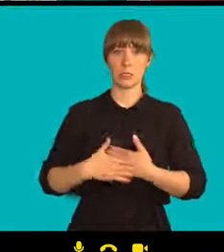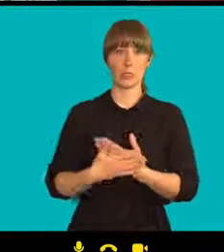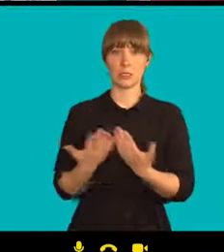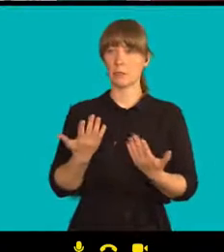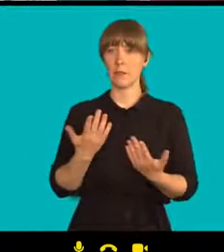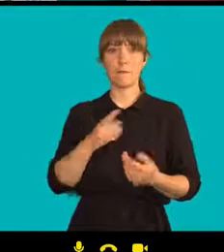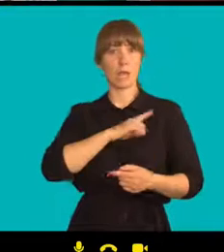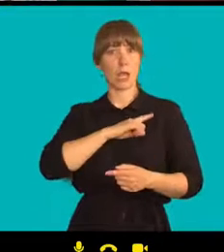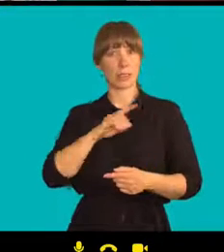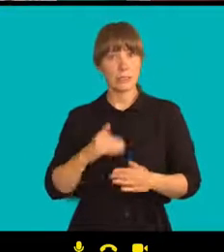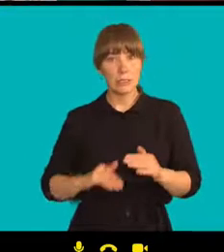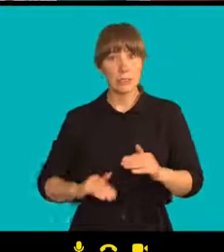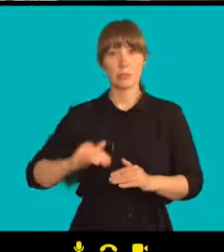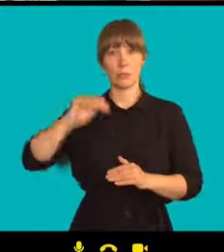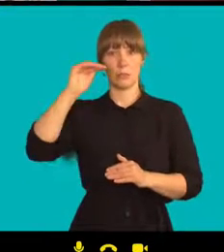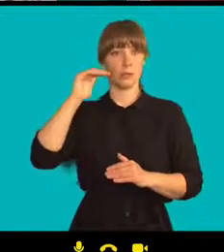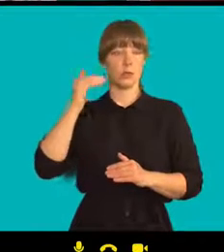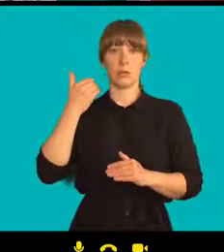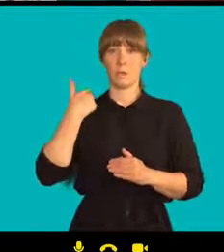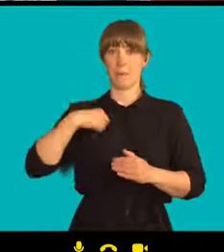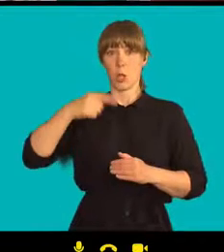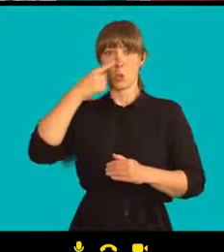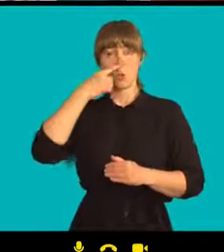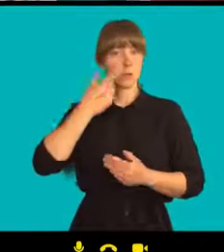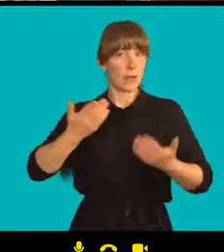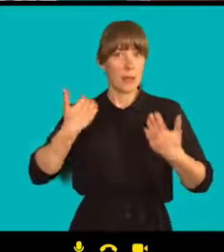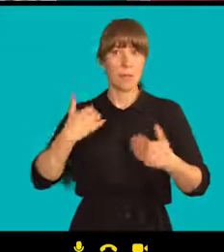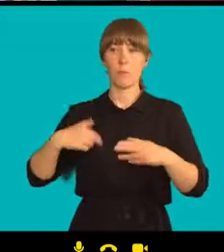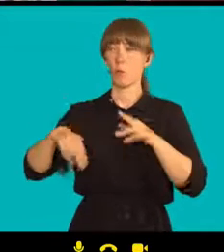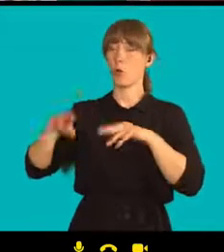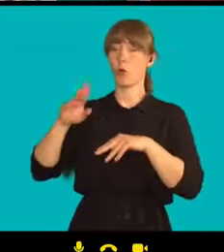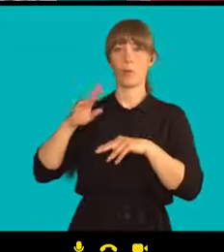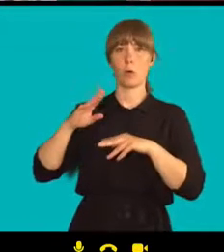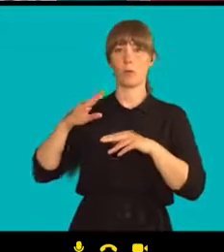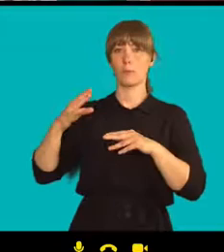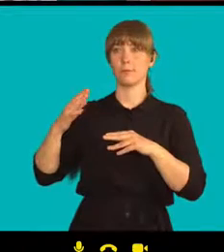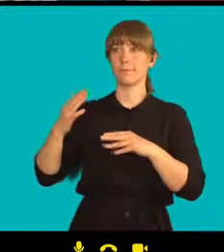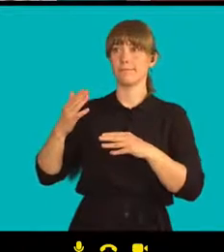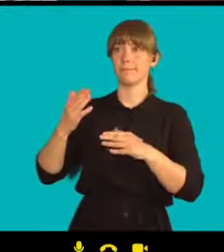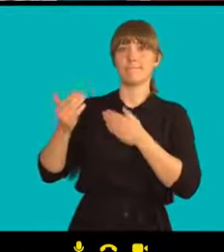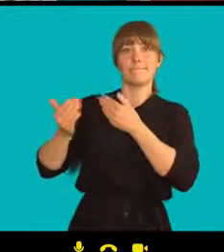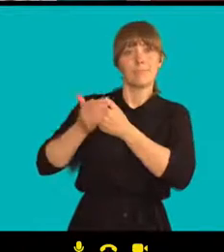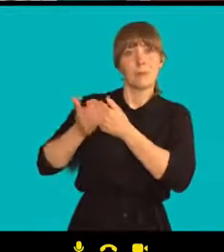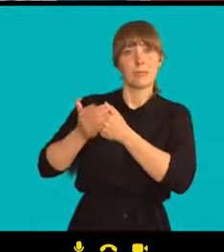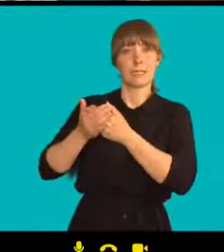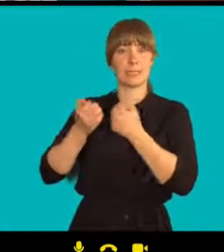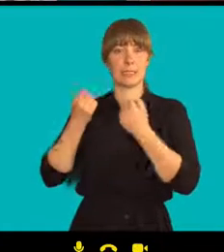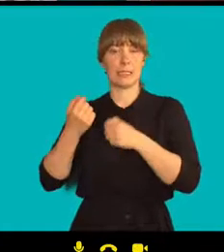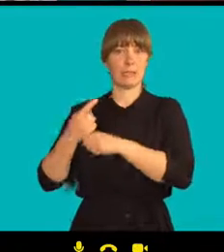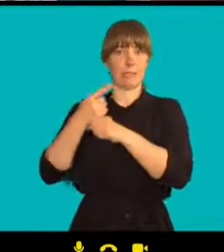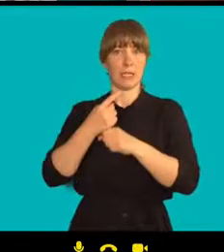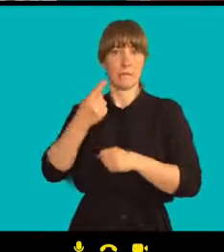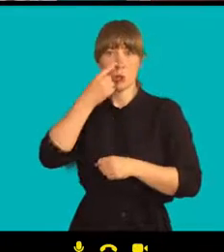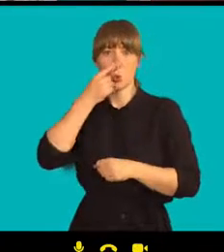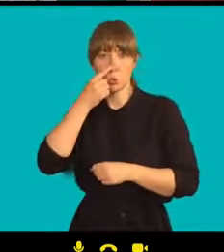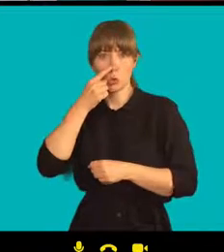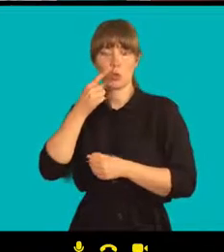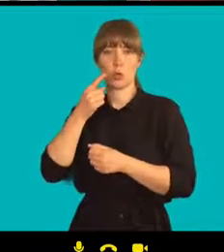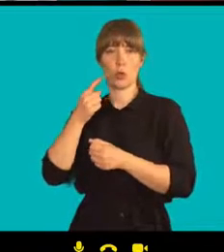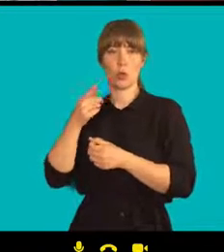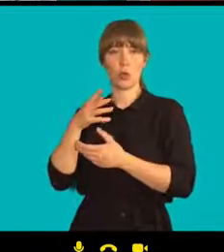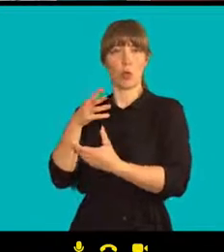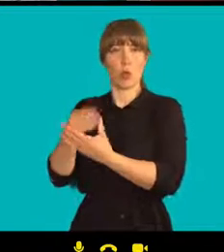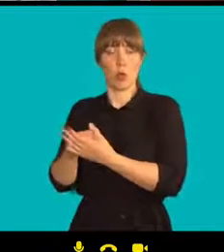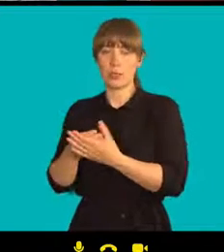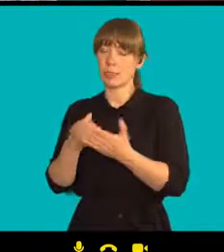vyrostly v ruské informační sféře. A myslím, že teď je to docela důležité, že musíme chápat,